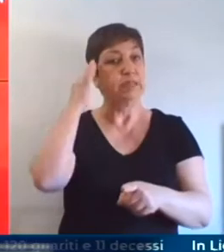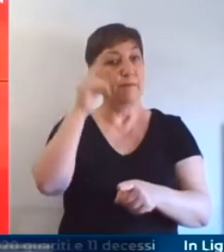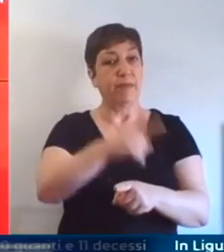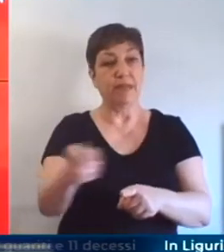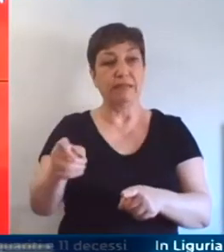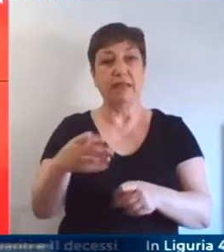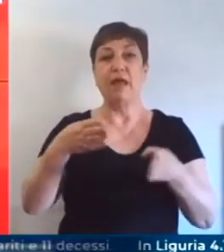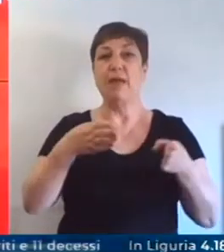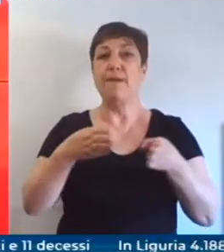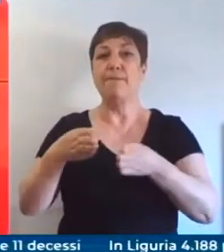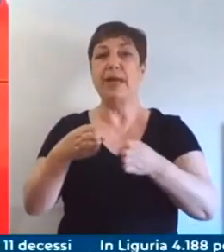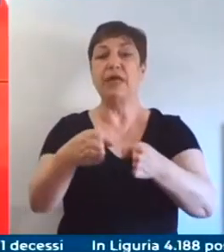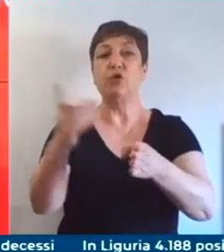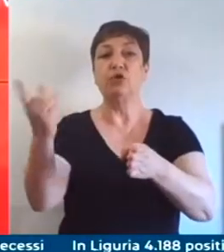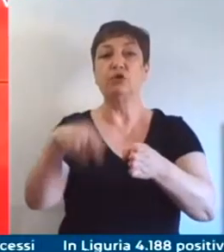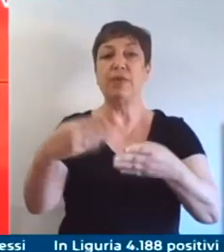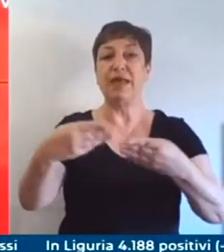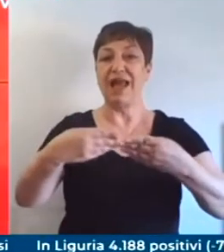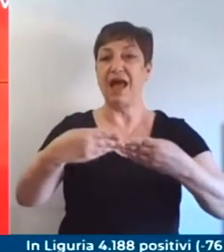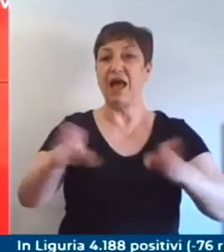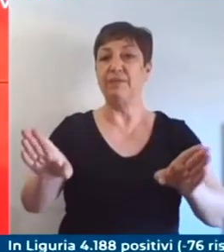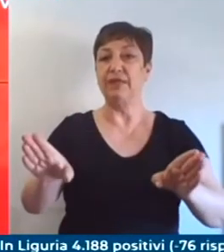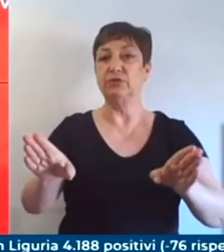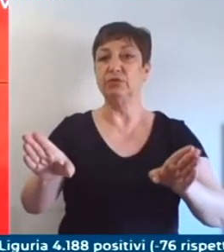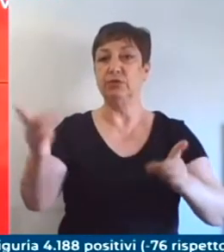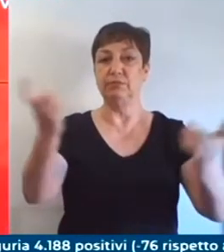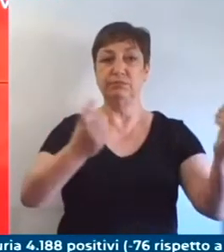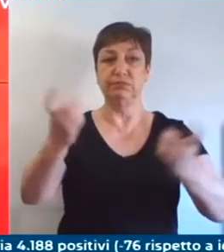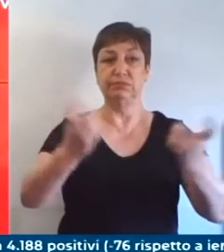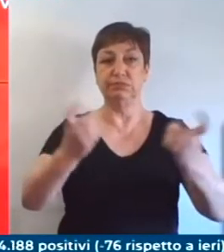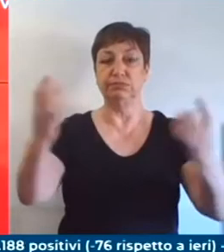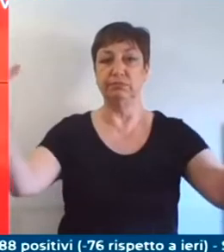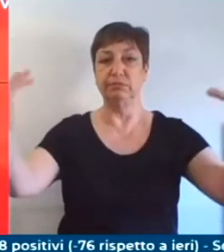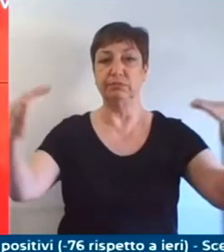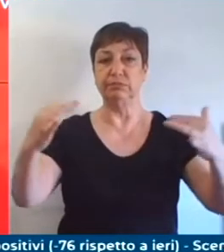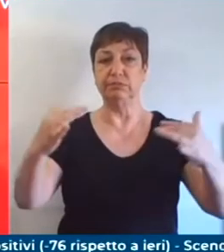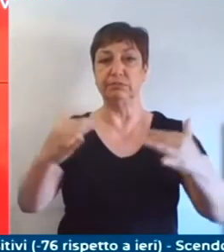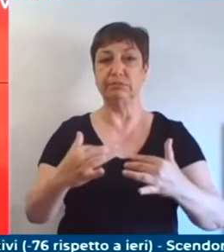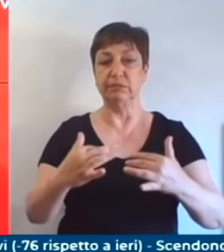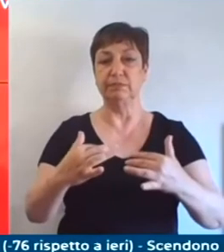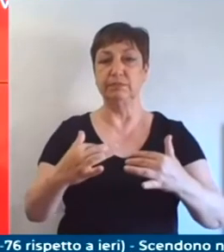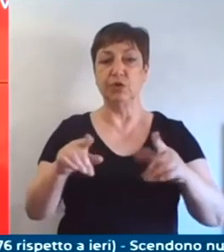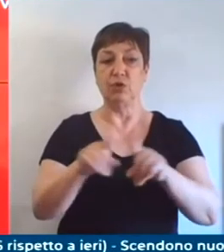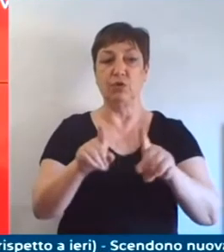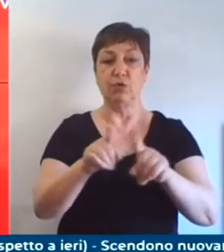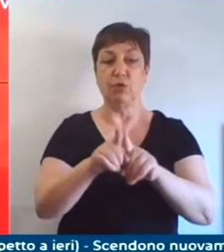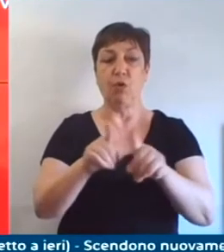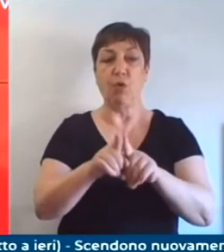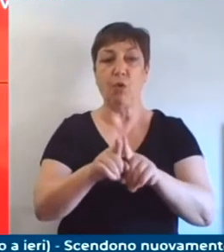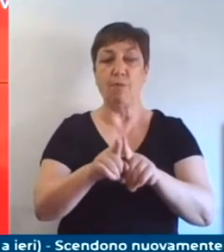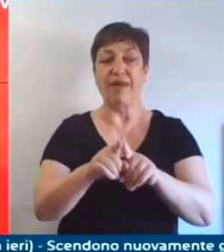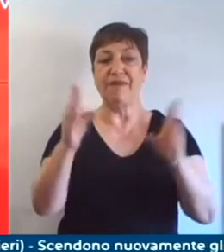riapertura del Paese. Ho scritto oggi ai